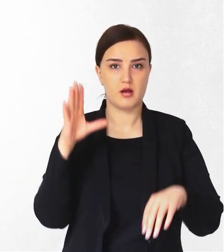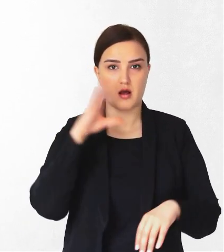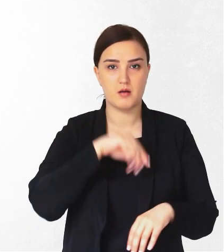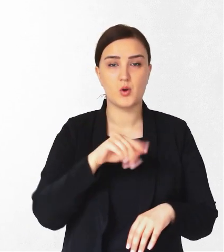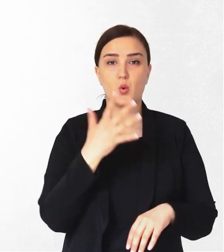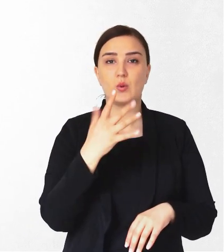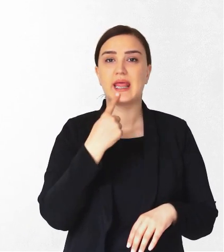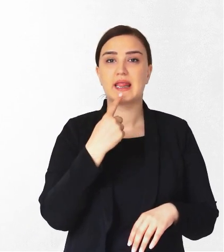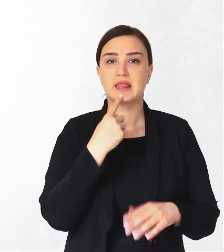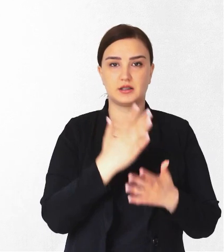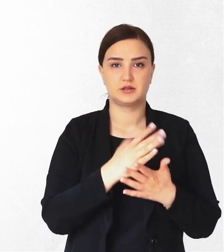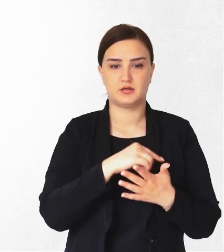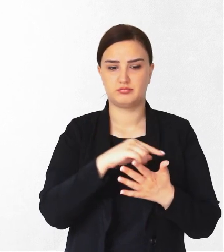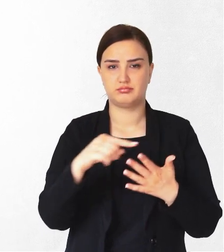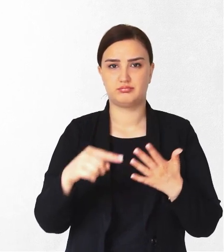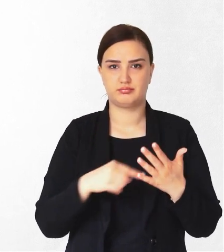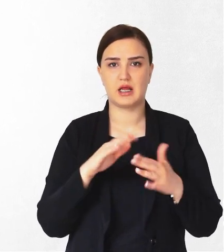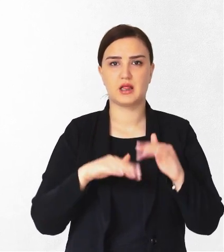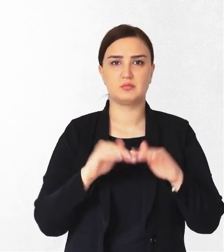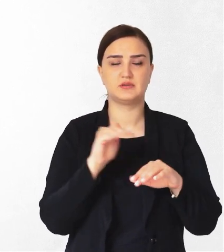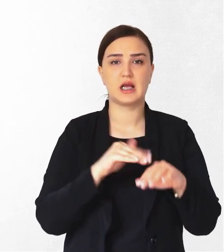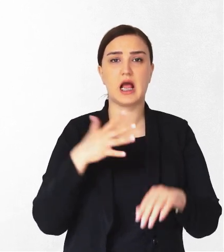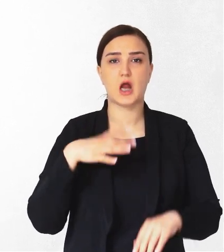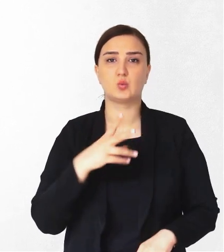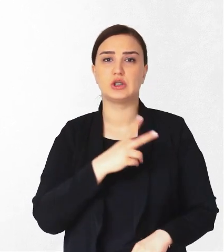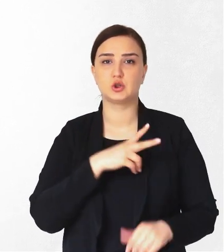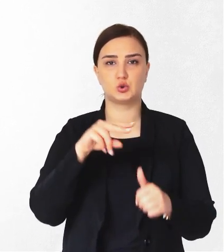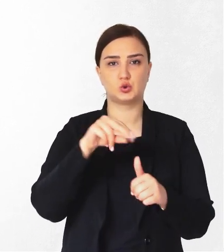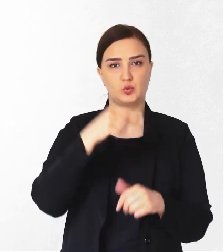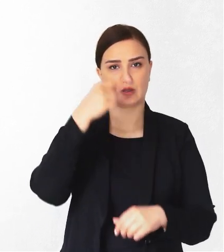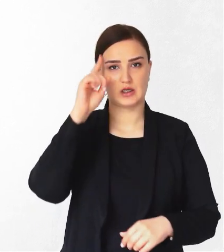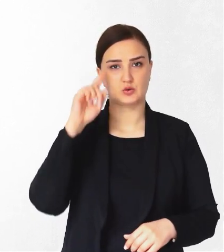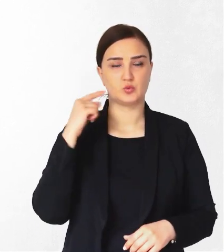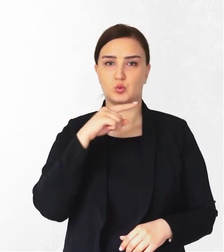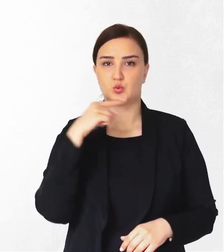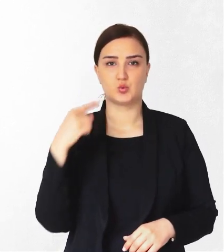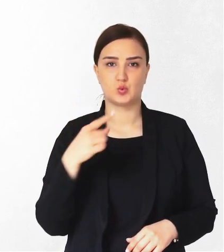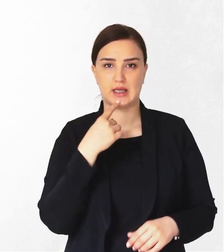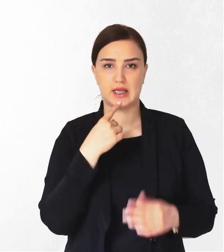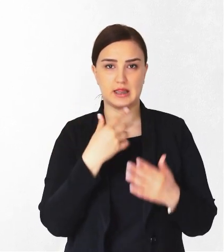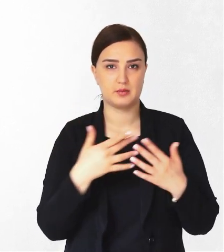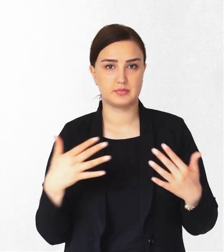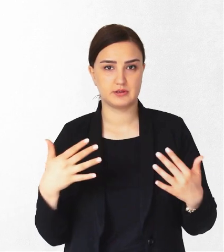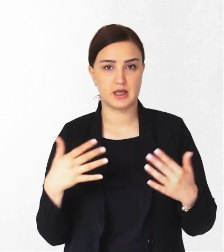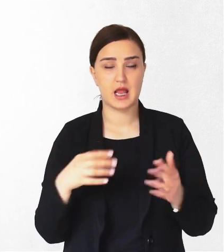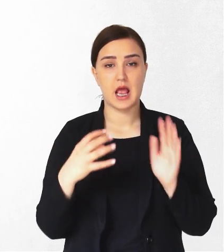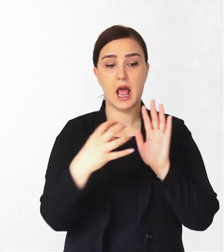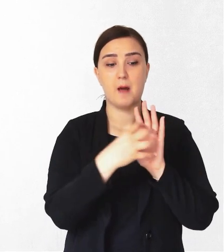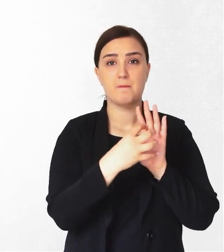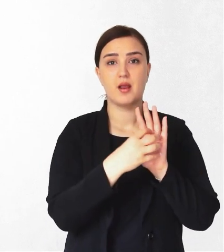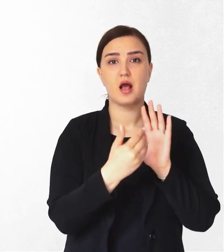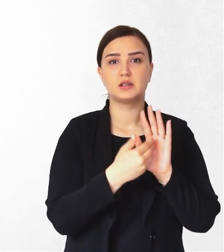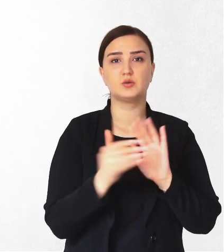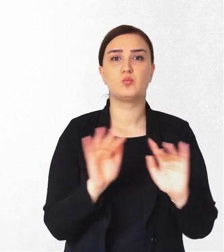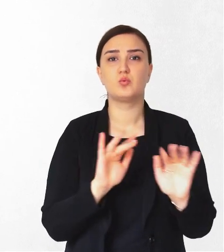Aplikasiya 5 dildə əl çatandır – gürcü, ingilis, erməni, azərbaycan və rus dillərində. Aplikasiyanın